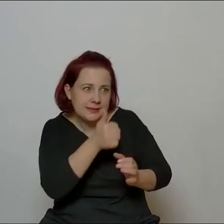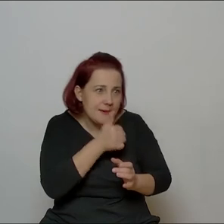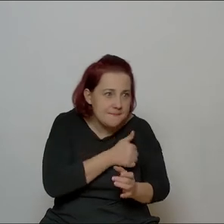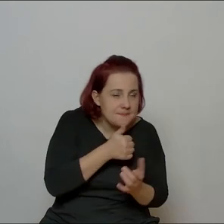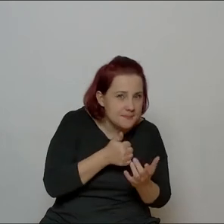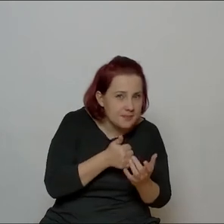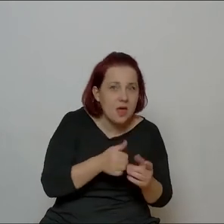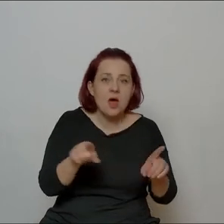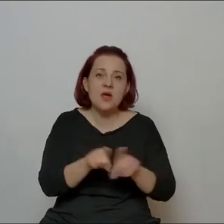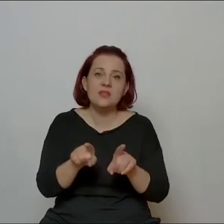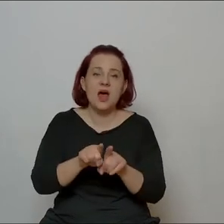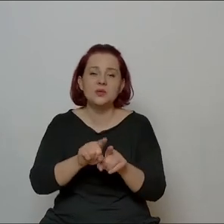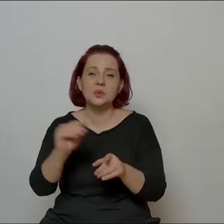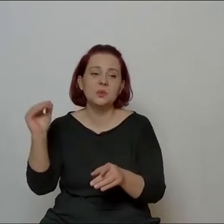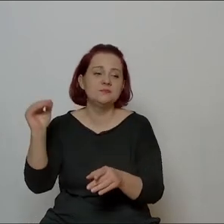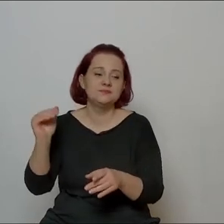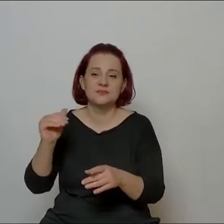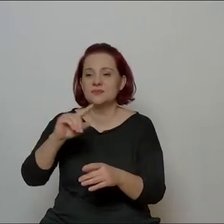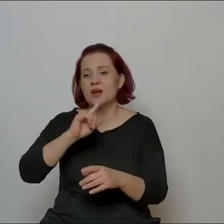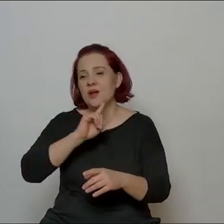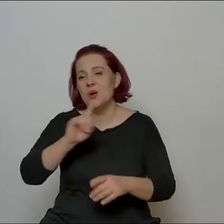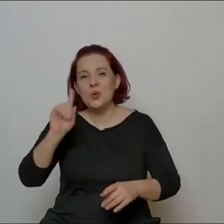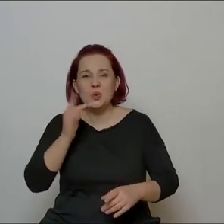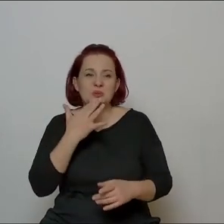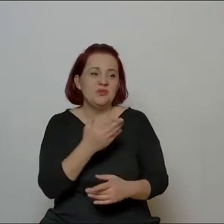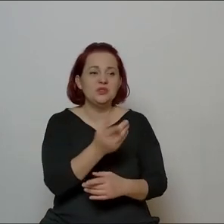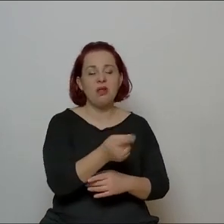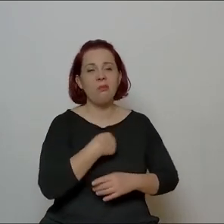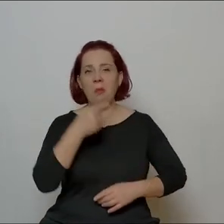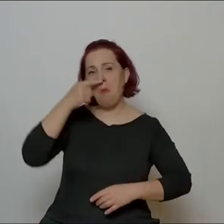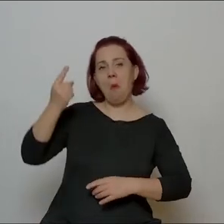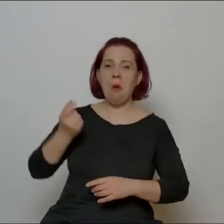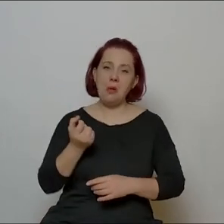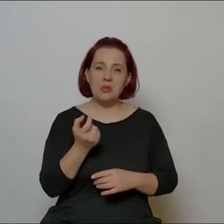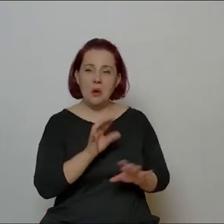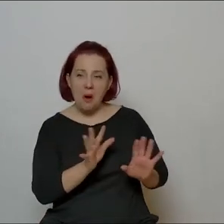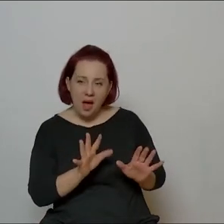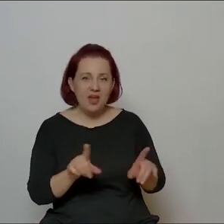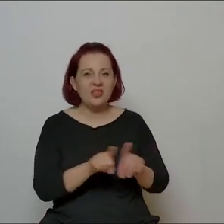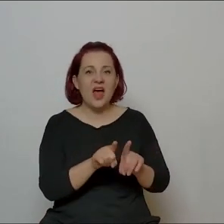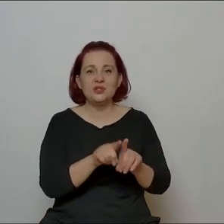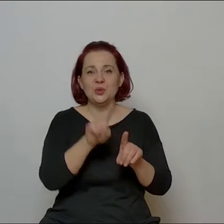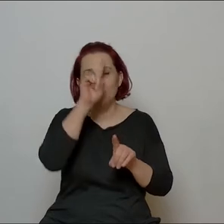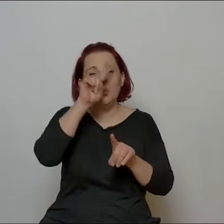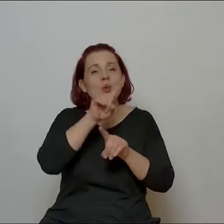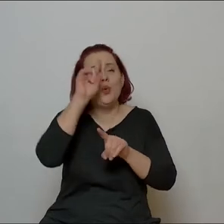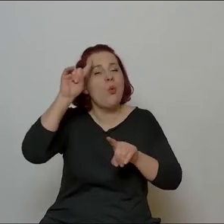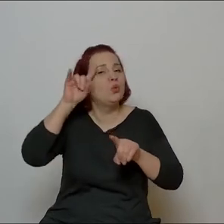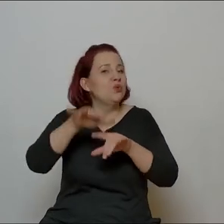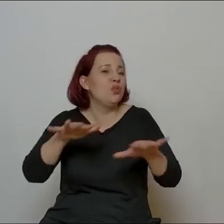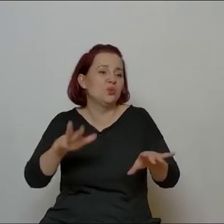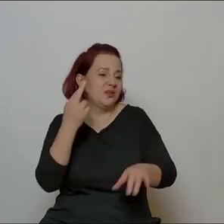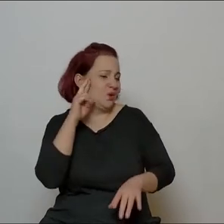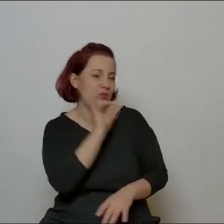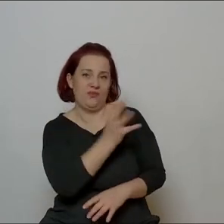zarzucany mu manieryzm i niezrozumienie, w związku z tym jego duszy